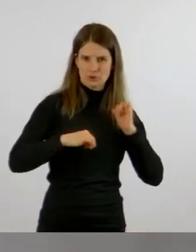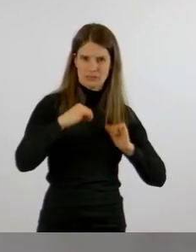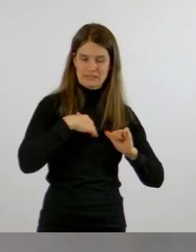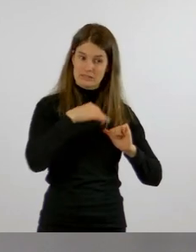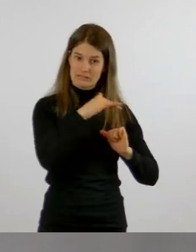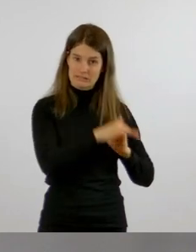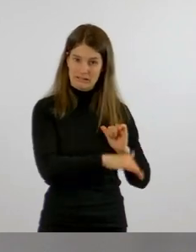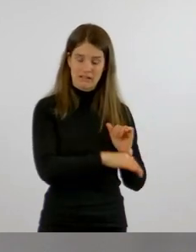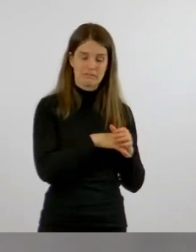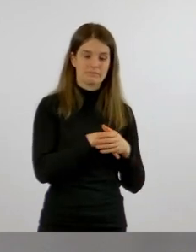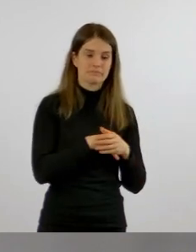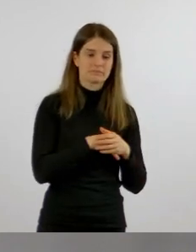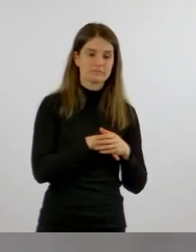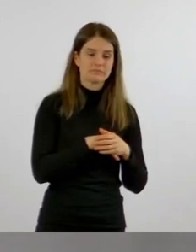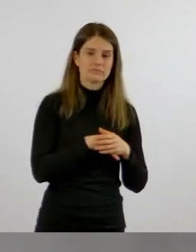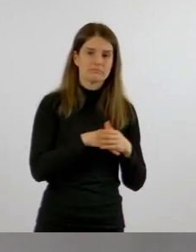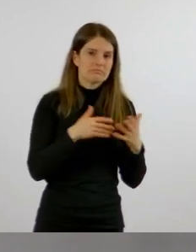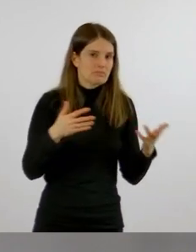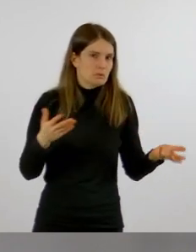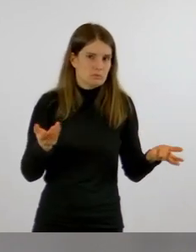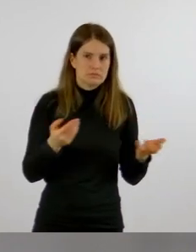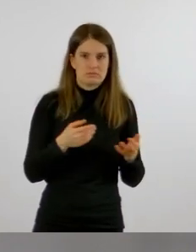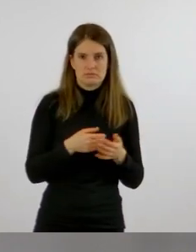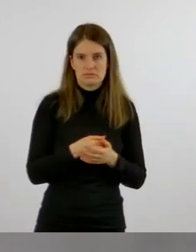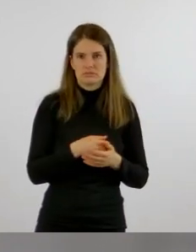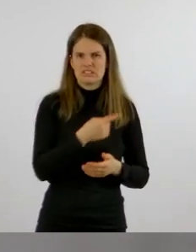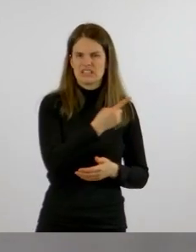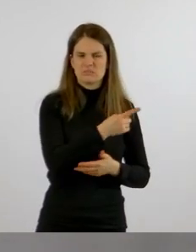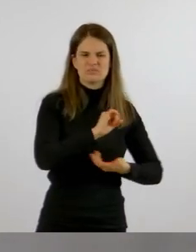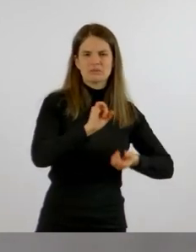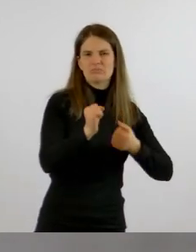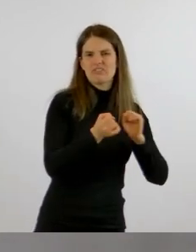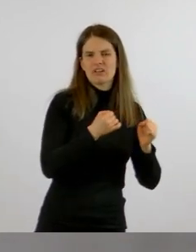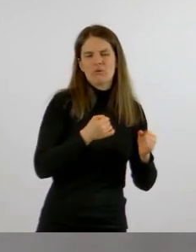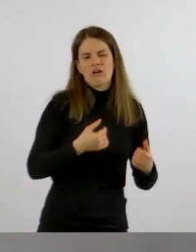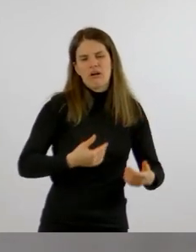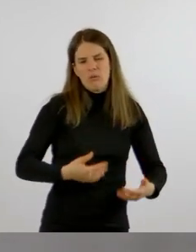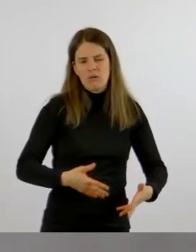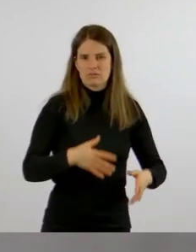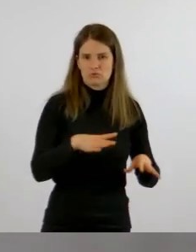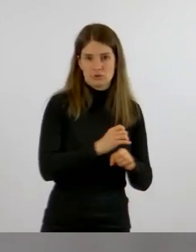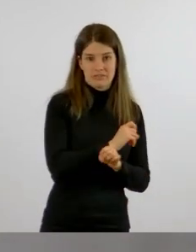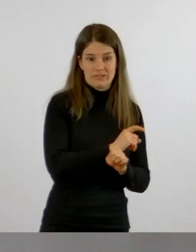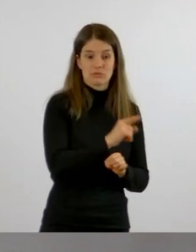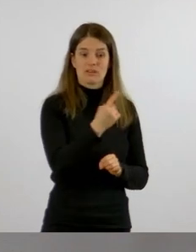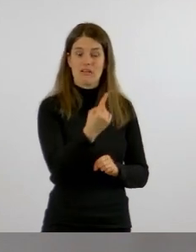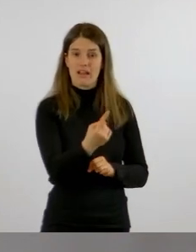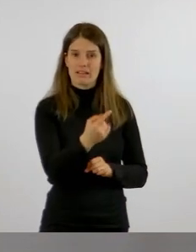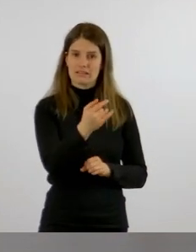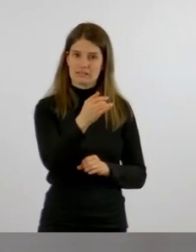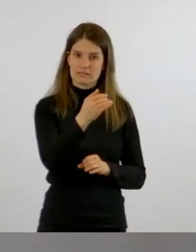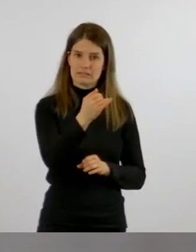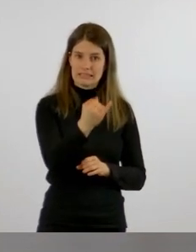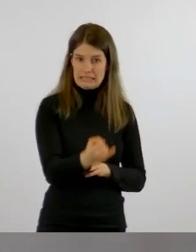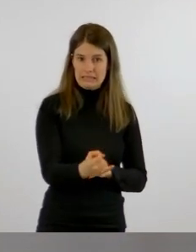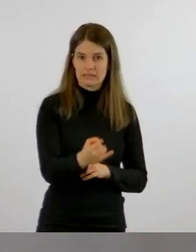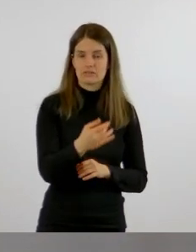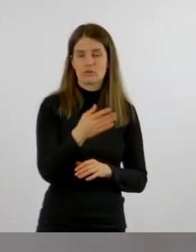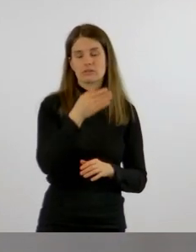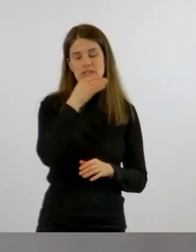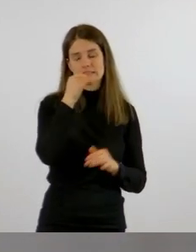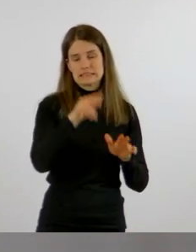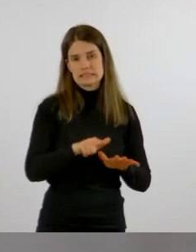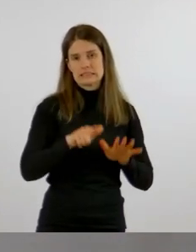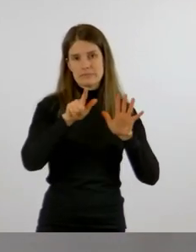sich nur schwer bewegen können. Und eine 17 Jahre alte Patientin, welche ebenfalls